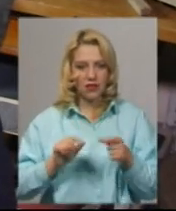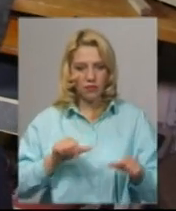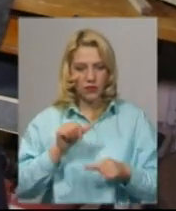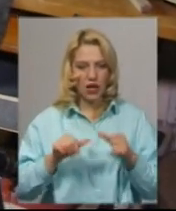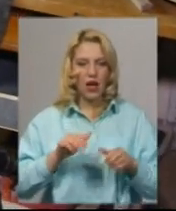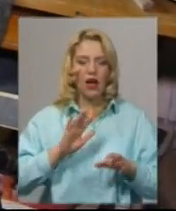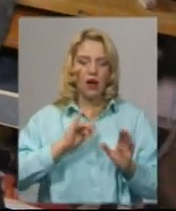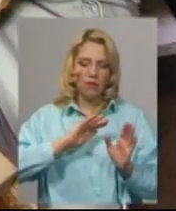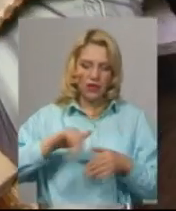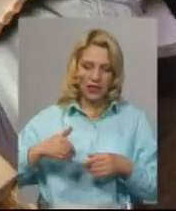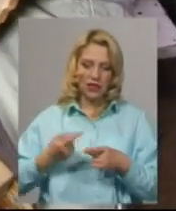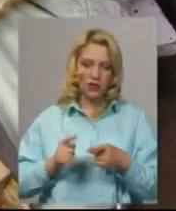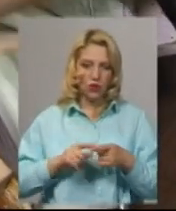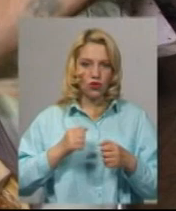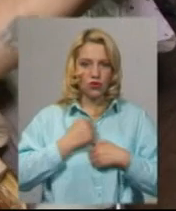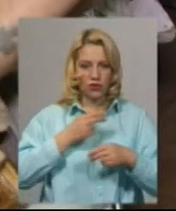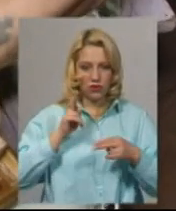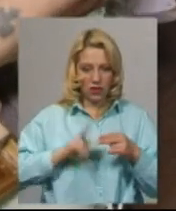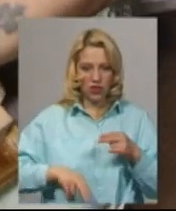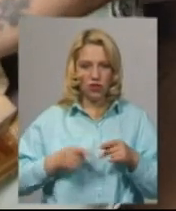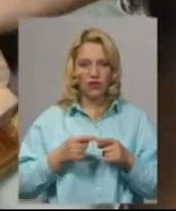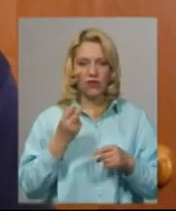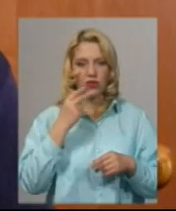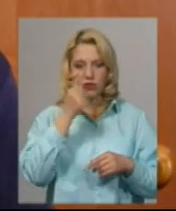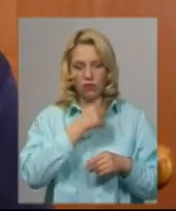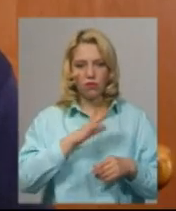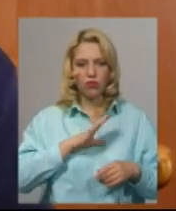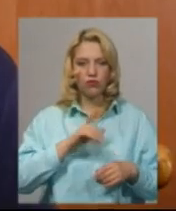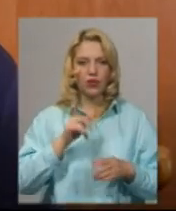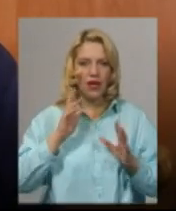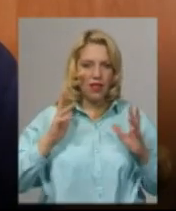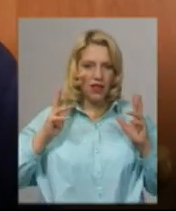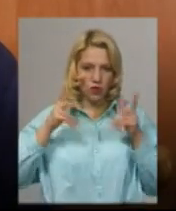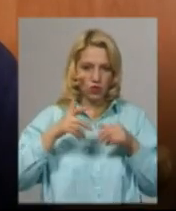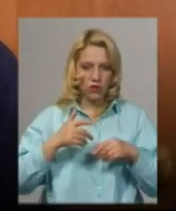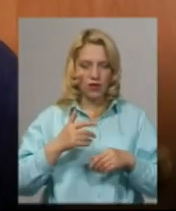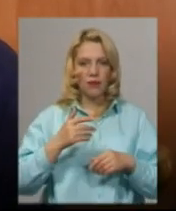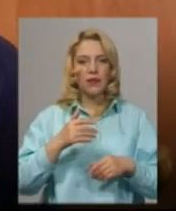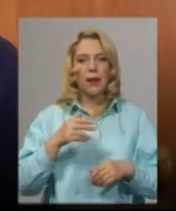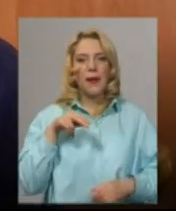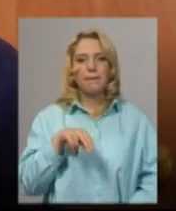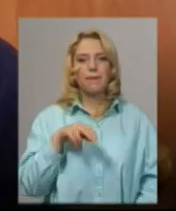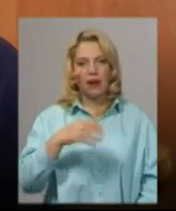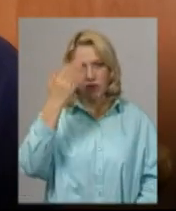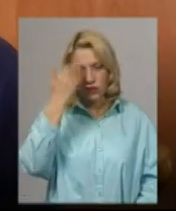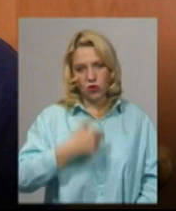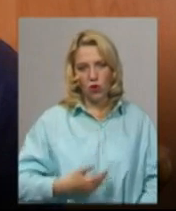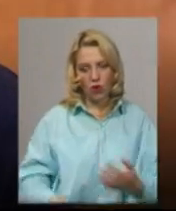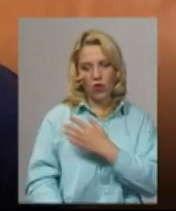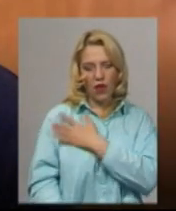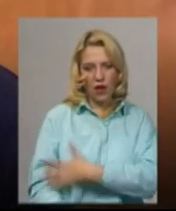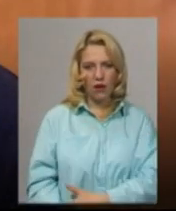закінчення служби. У 2012 році у чоловіка стався інсульт. Права сторона в мене була паралізована, я почав над собою